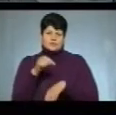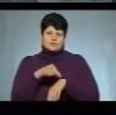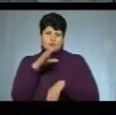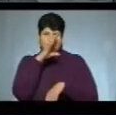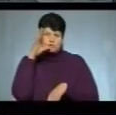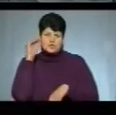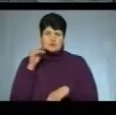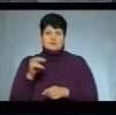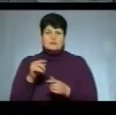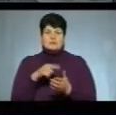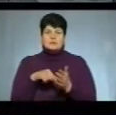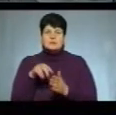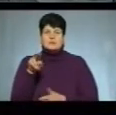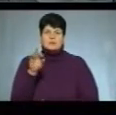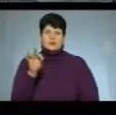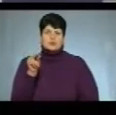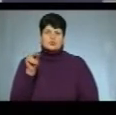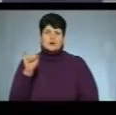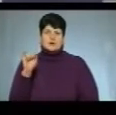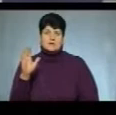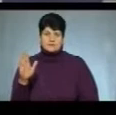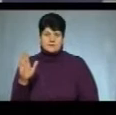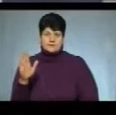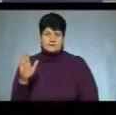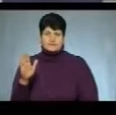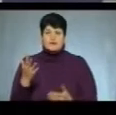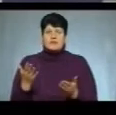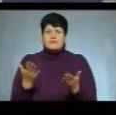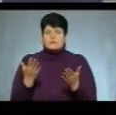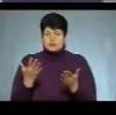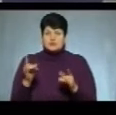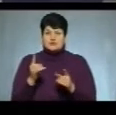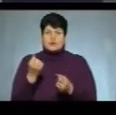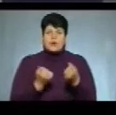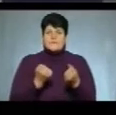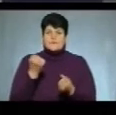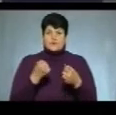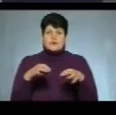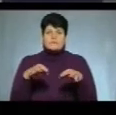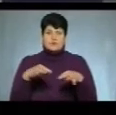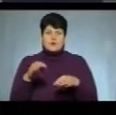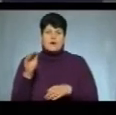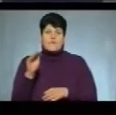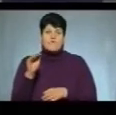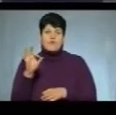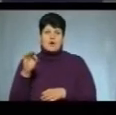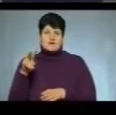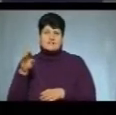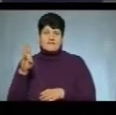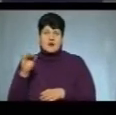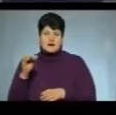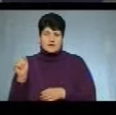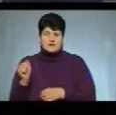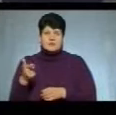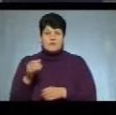у Почаєві. Встановлено, що водій автомобіля «Фольксваген Гольф», місцевий житель міста